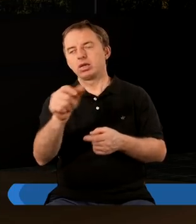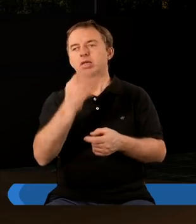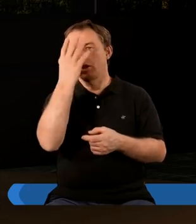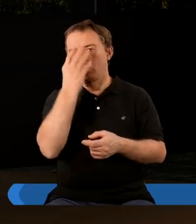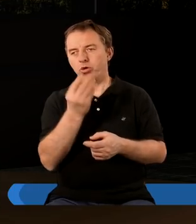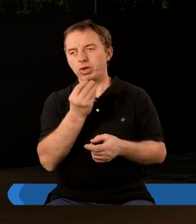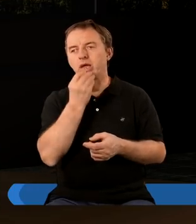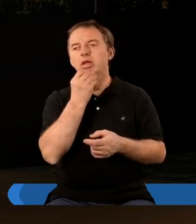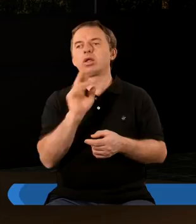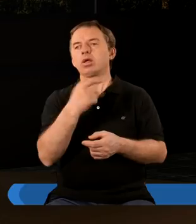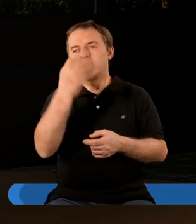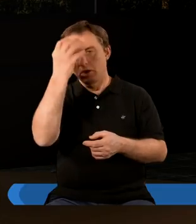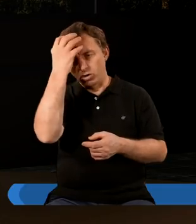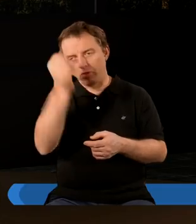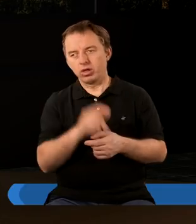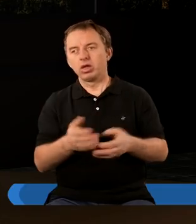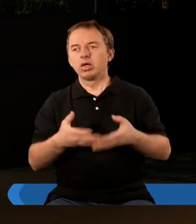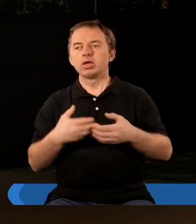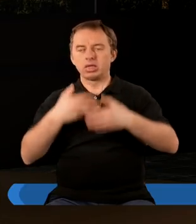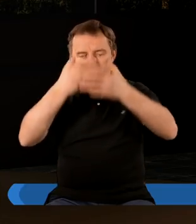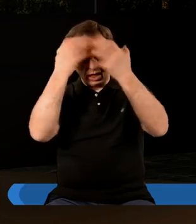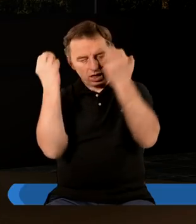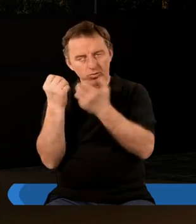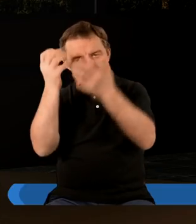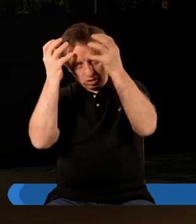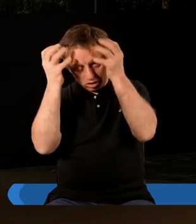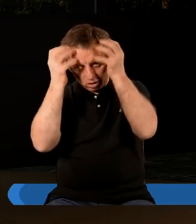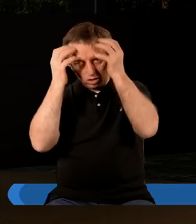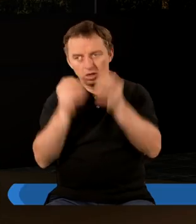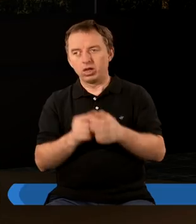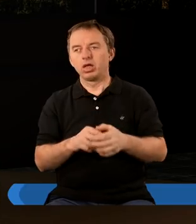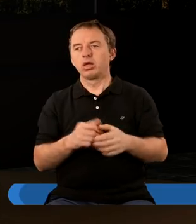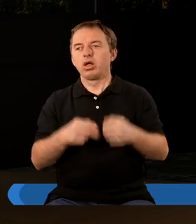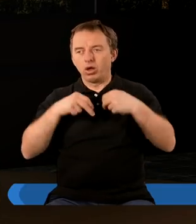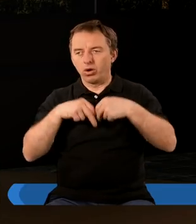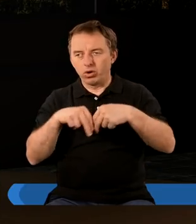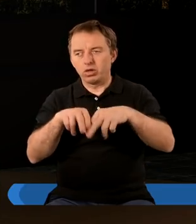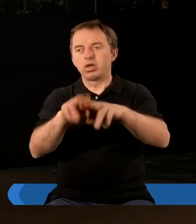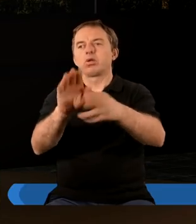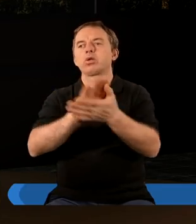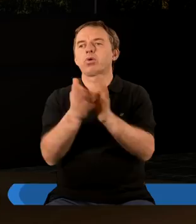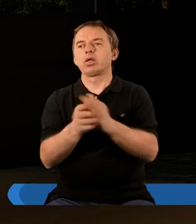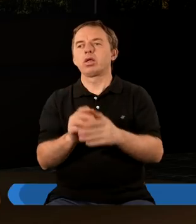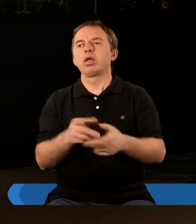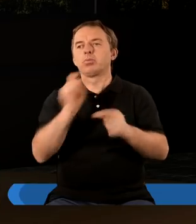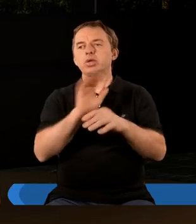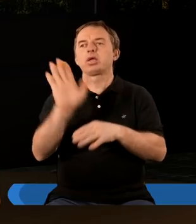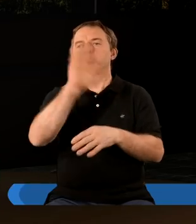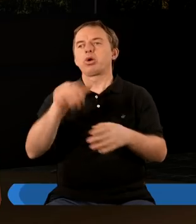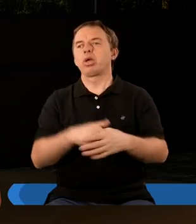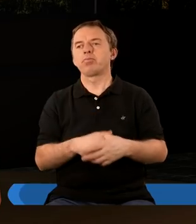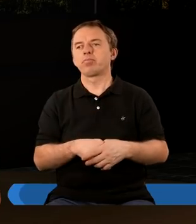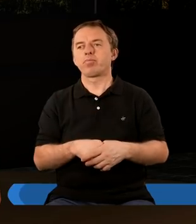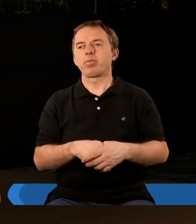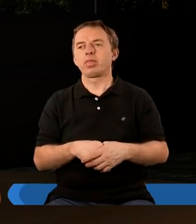obraz, kiedy królowie zdejmują z głowy korony i składają je przed Bogiem.